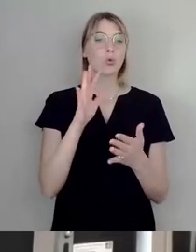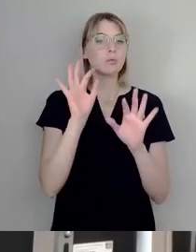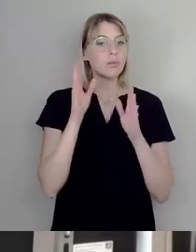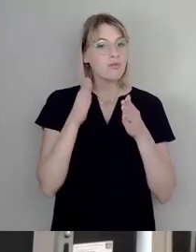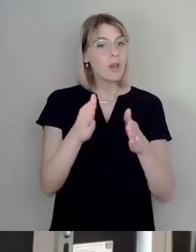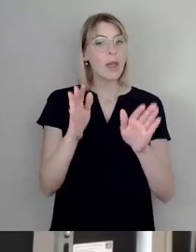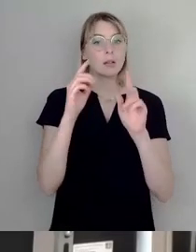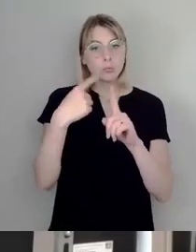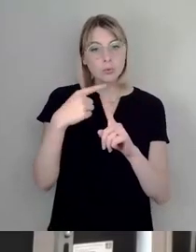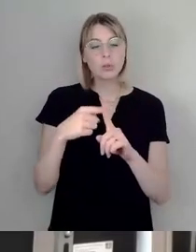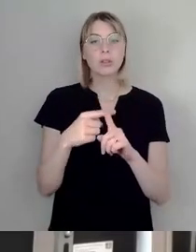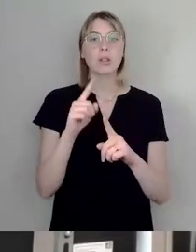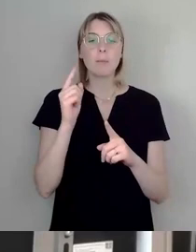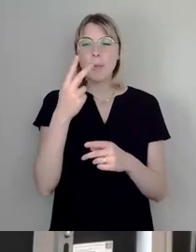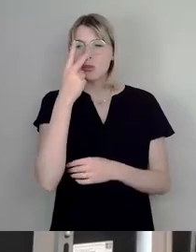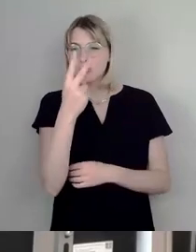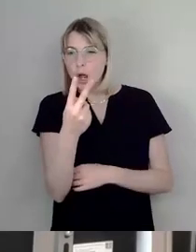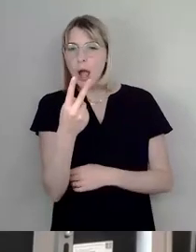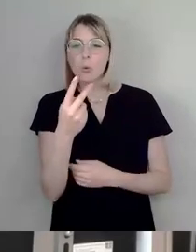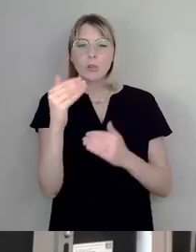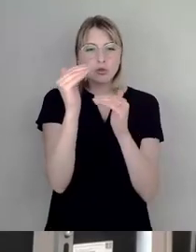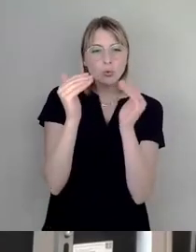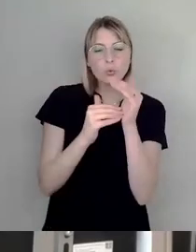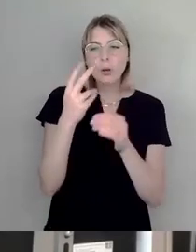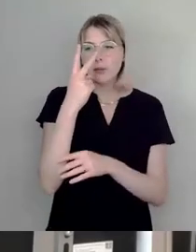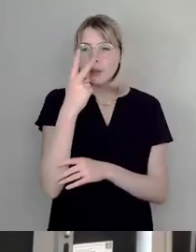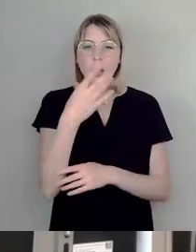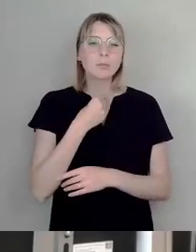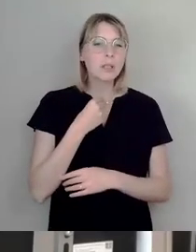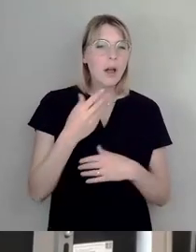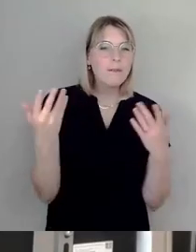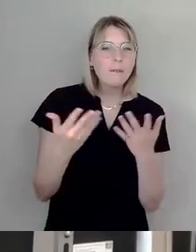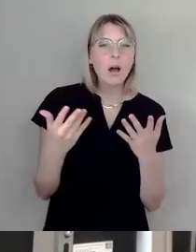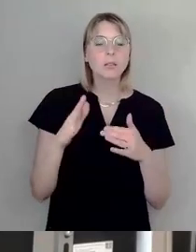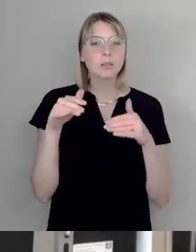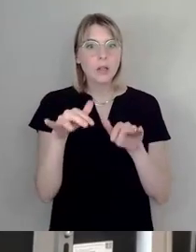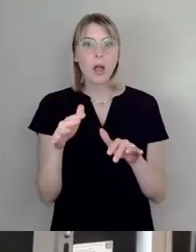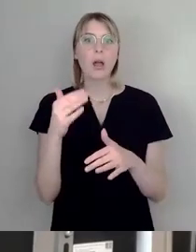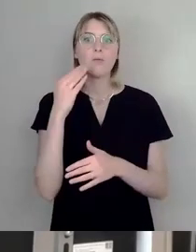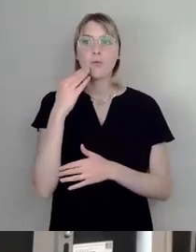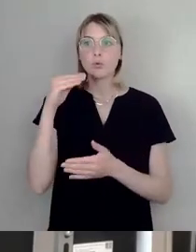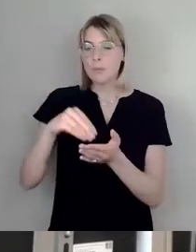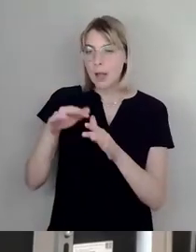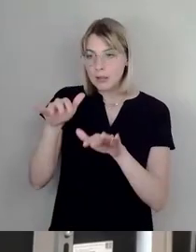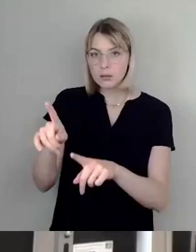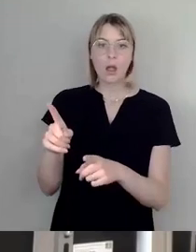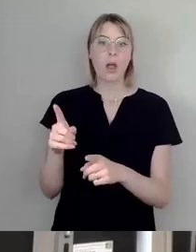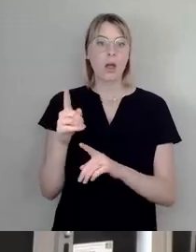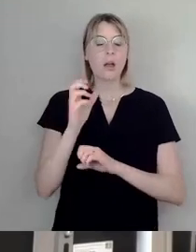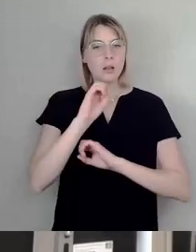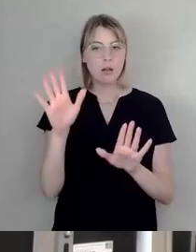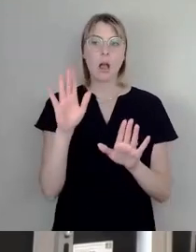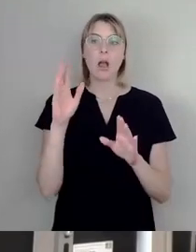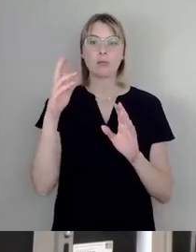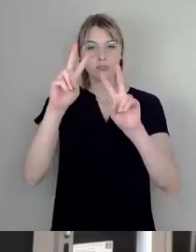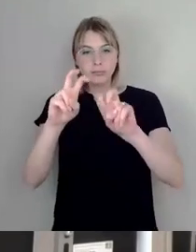auseinandersetzt und mal schaut, wie die Bedarfe sich darstellen. Wir haben einen Wohnungsmarktbericht, der diese Bedarfe ganz klar und ganz objektiv analysiert. Und daraus